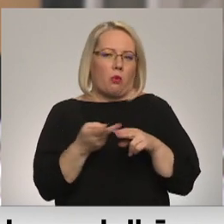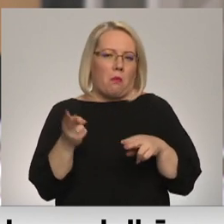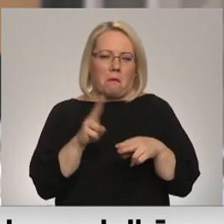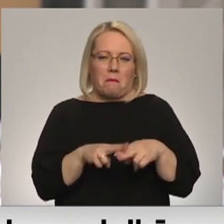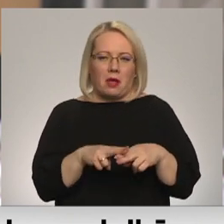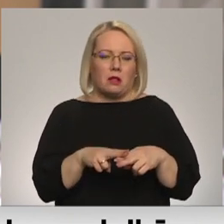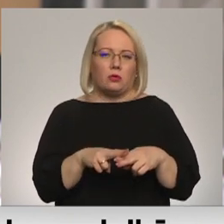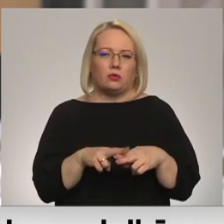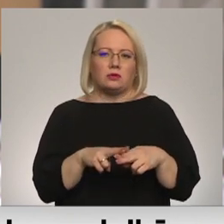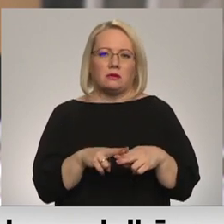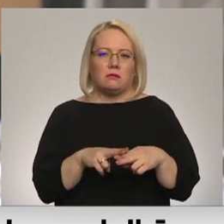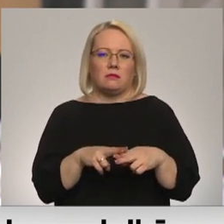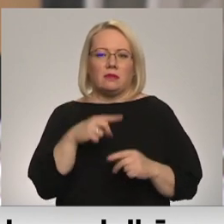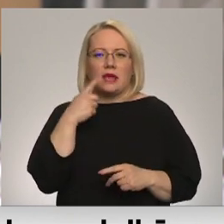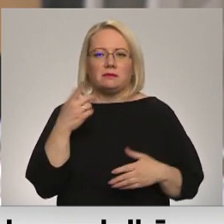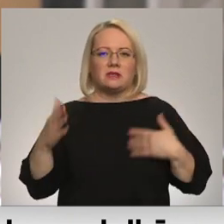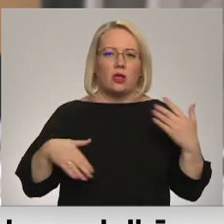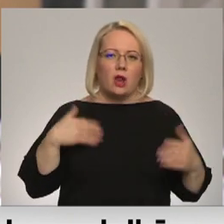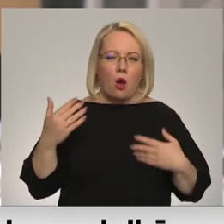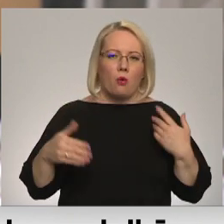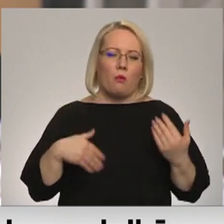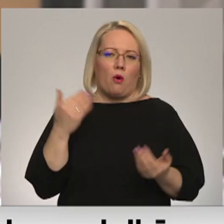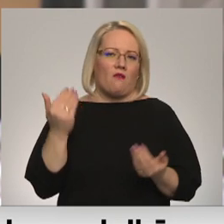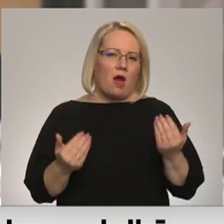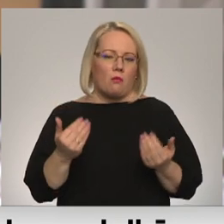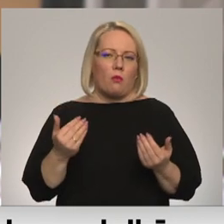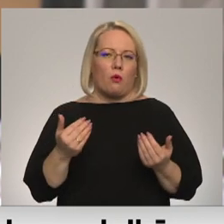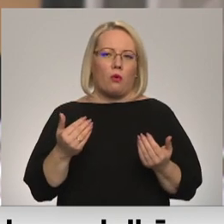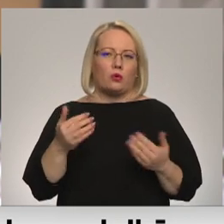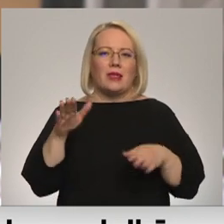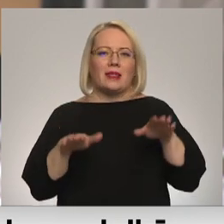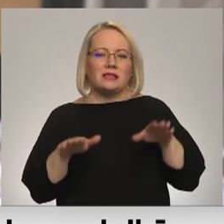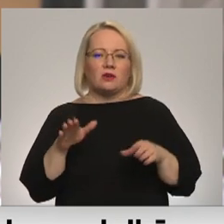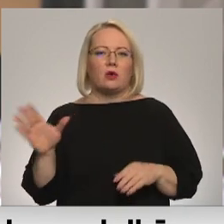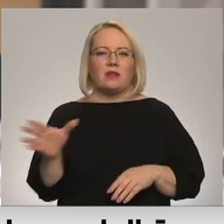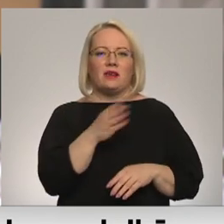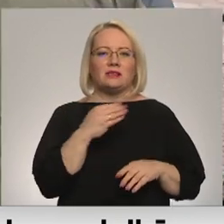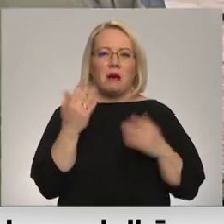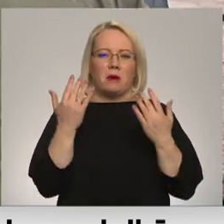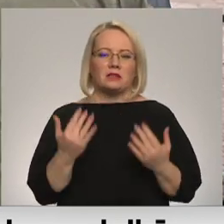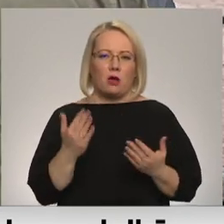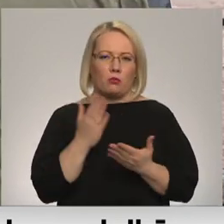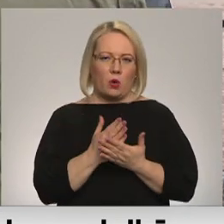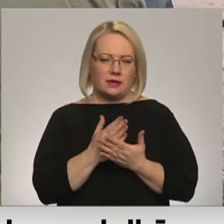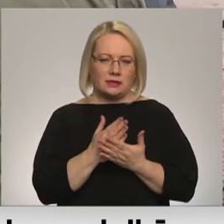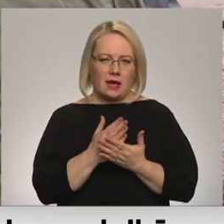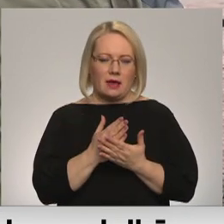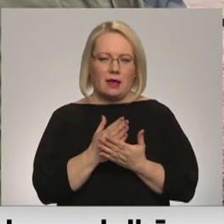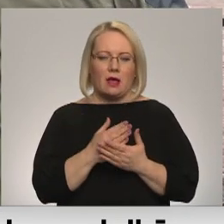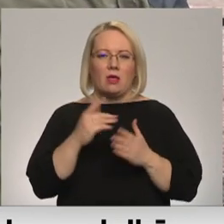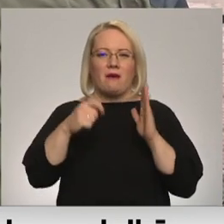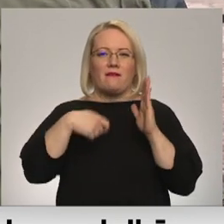satraukumu un varbūt nelīdz svarotību visu pasākumu norisē. Rādi